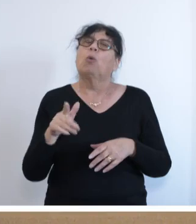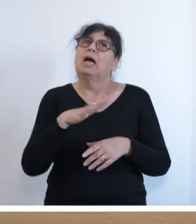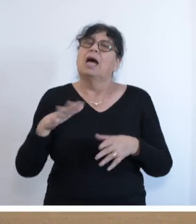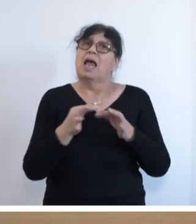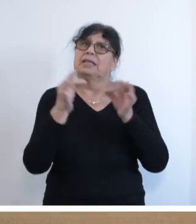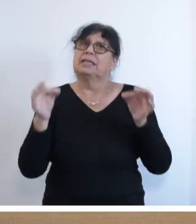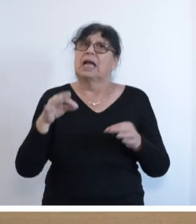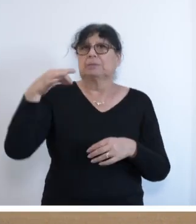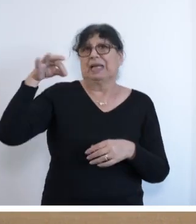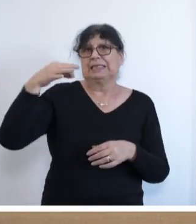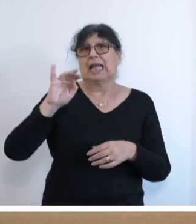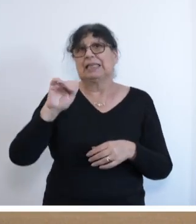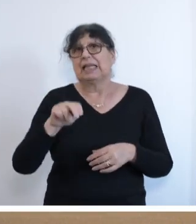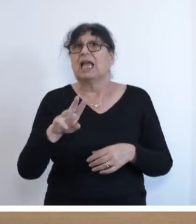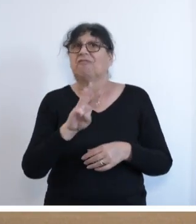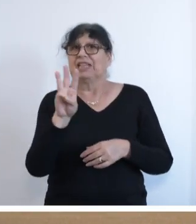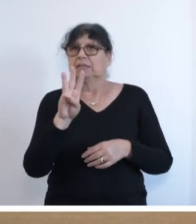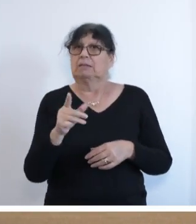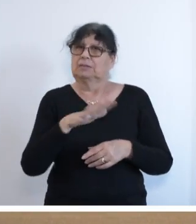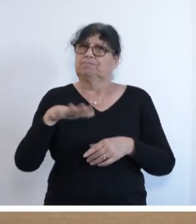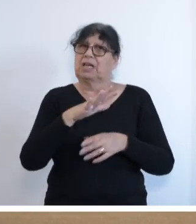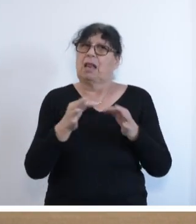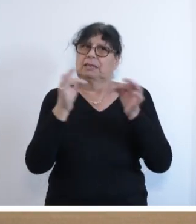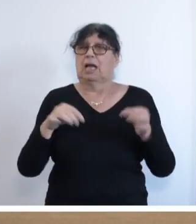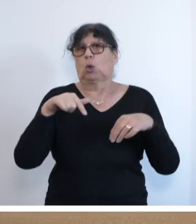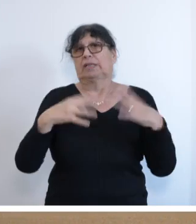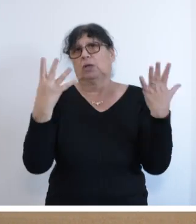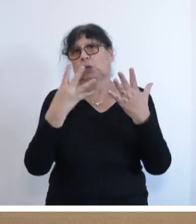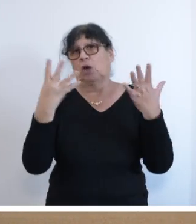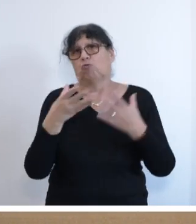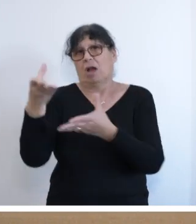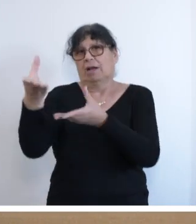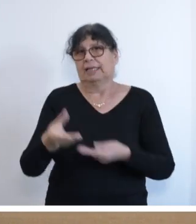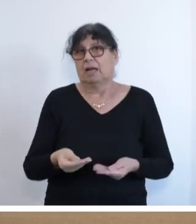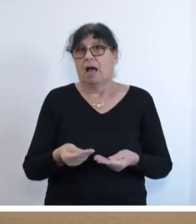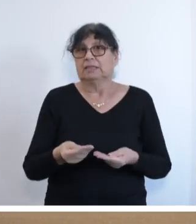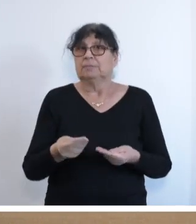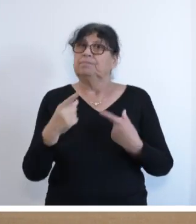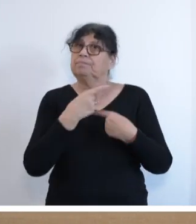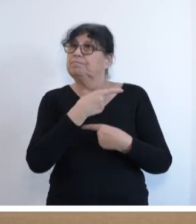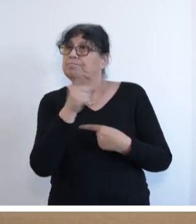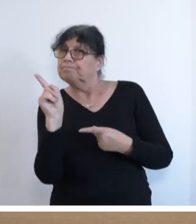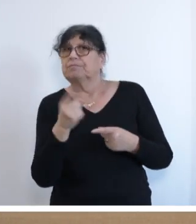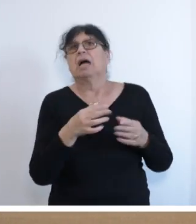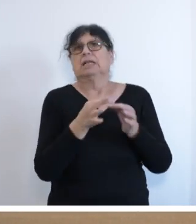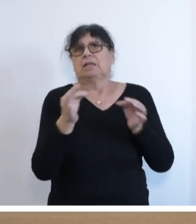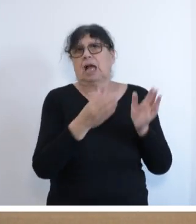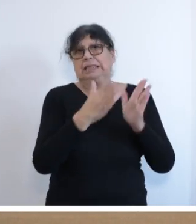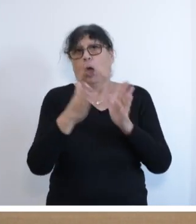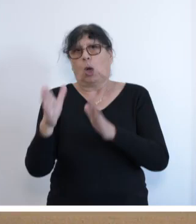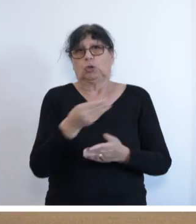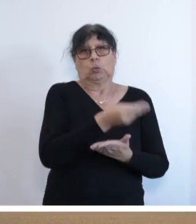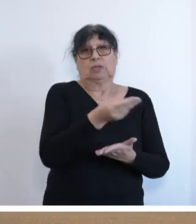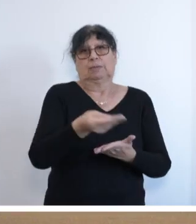den Landtag des Saarlandes für heute 9 Uhr einberufen und für Ihnen vorliegende Tagesordnung